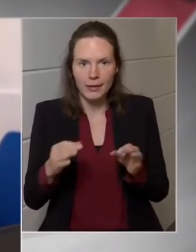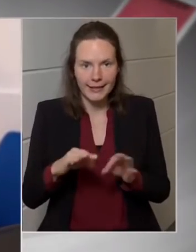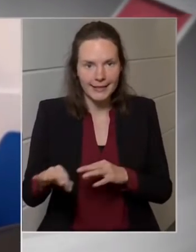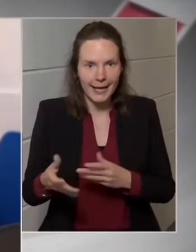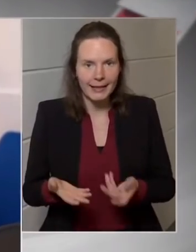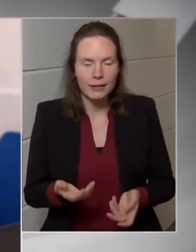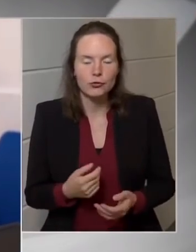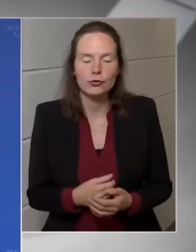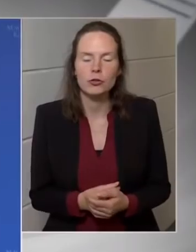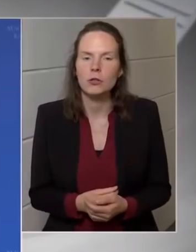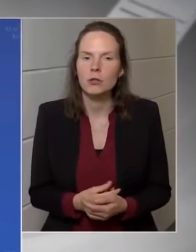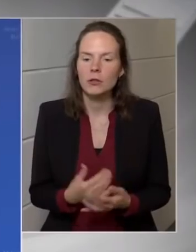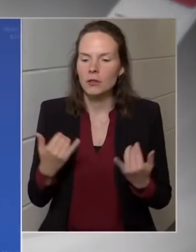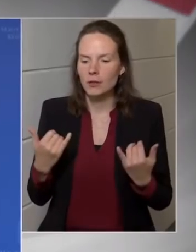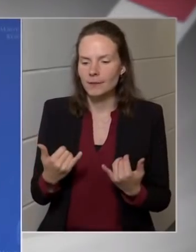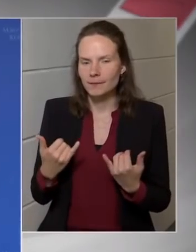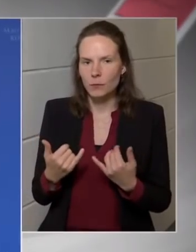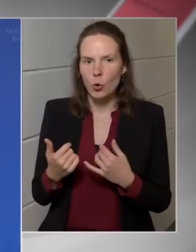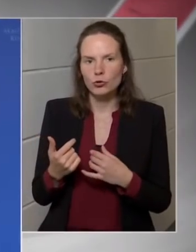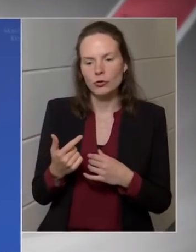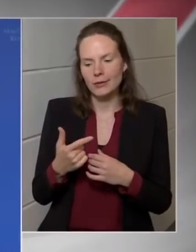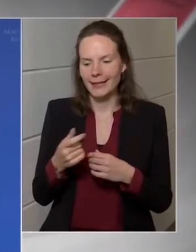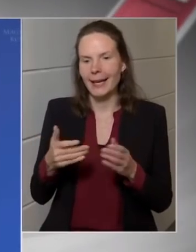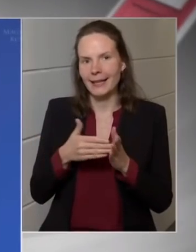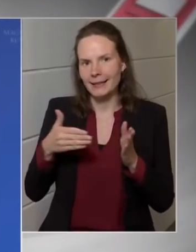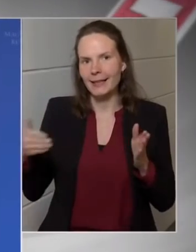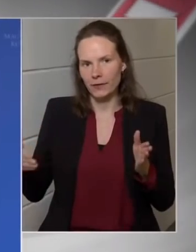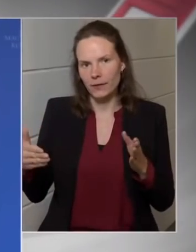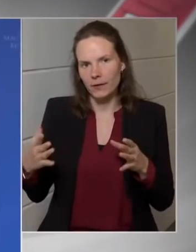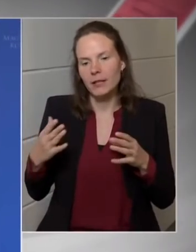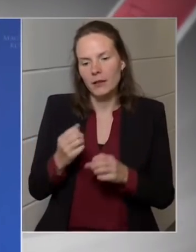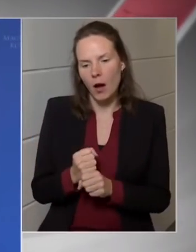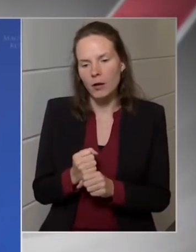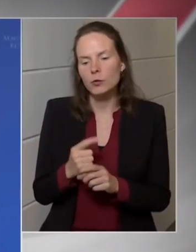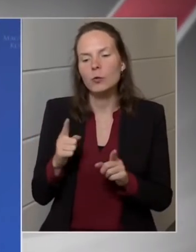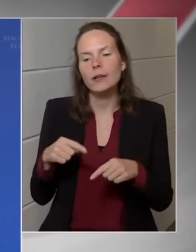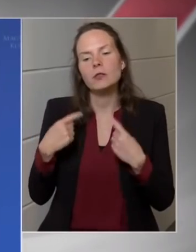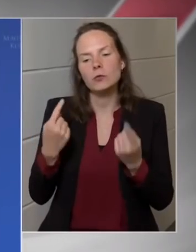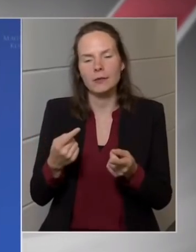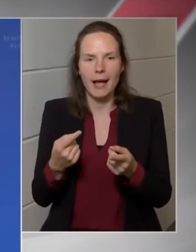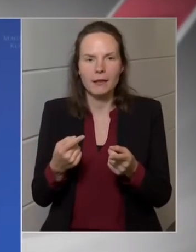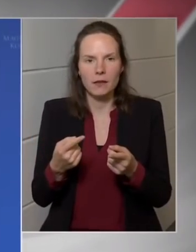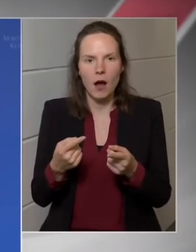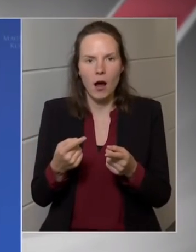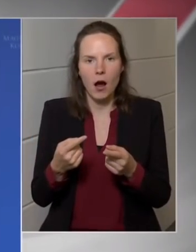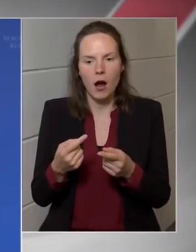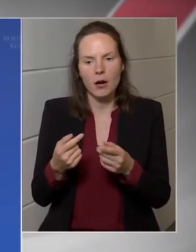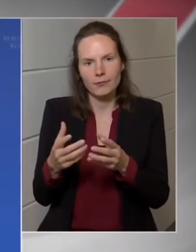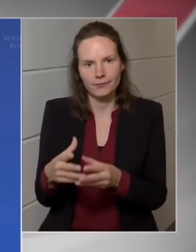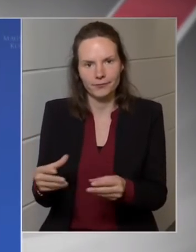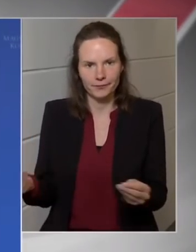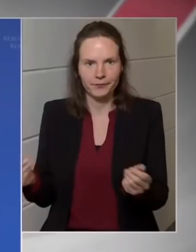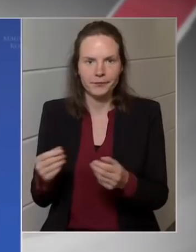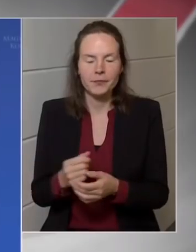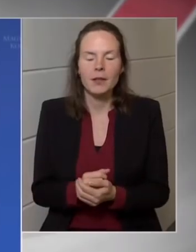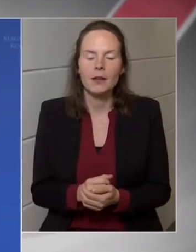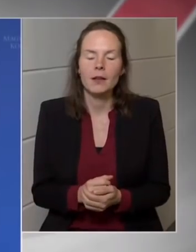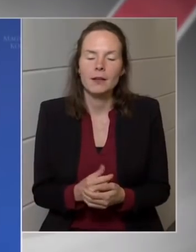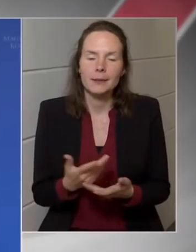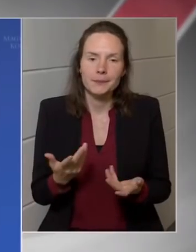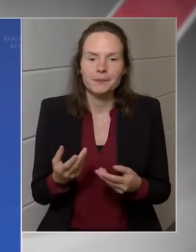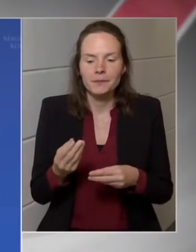Egyébként ezt két évre tartjuk fönt, és két év után kivezetjük, de mivel, hogy